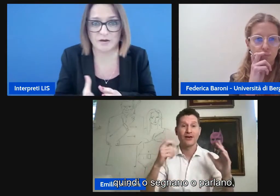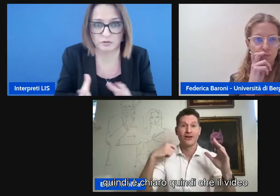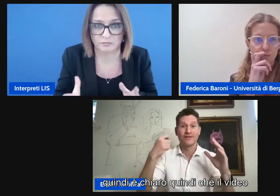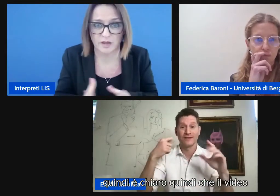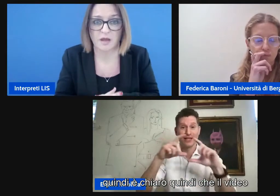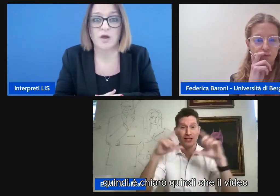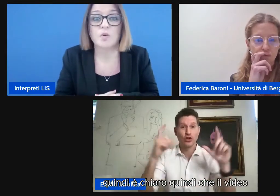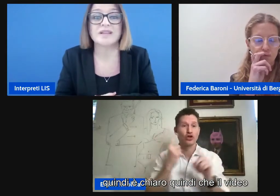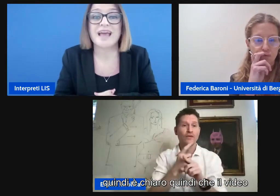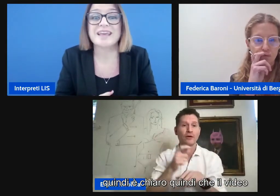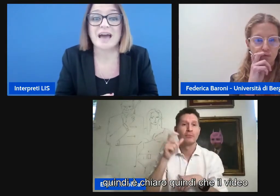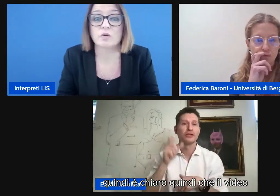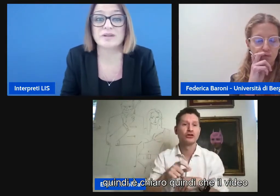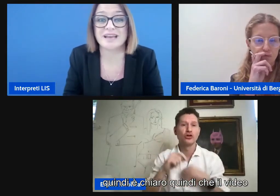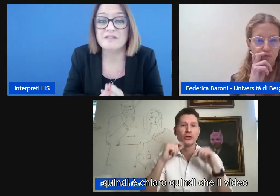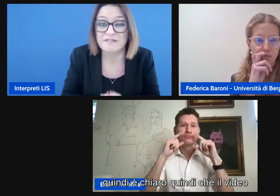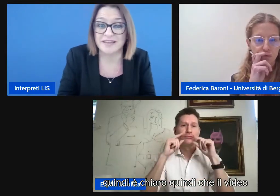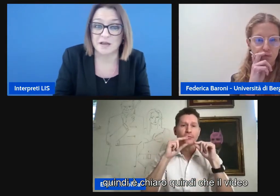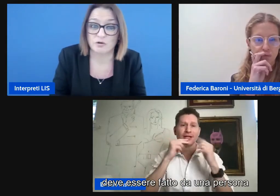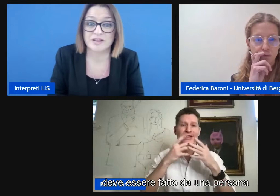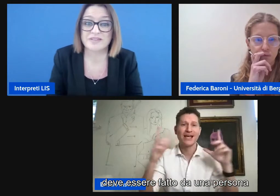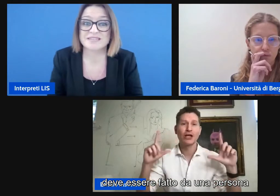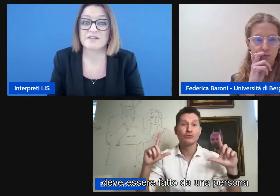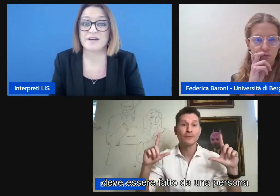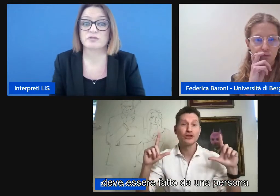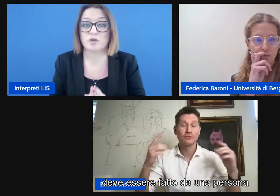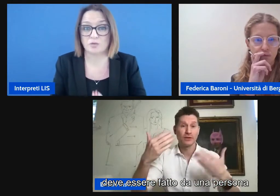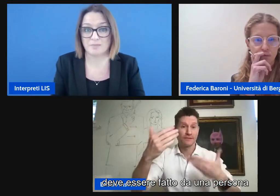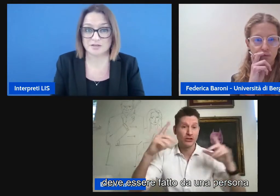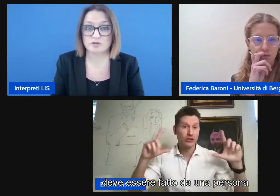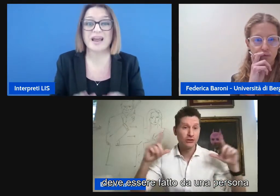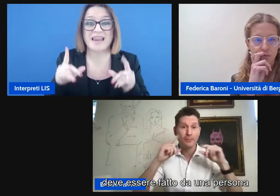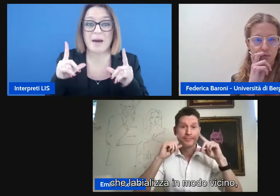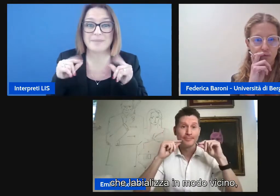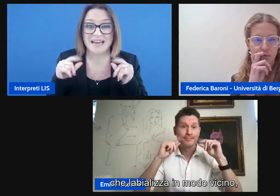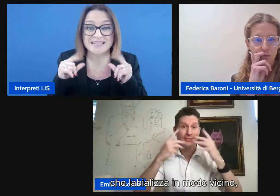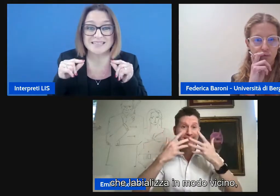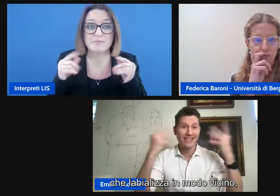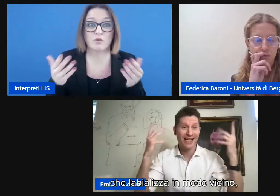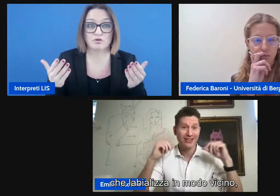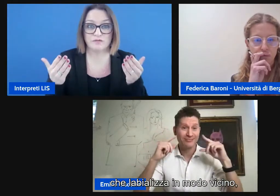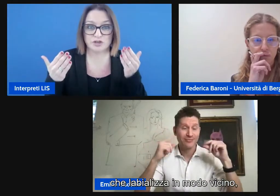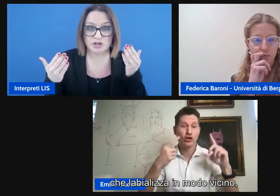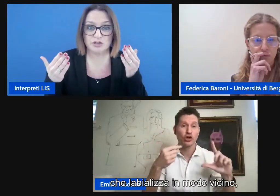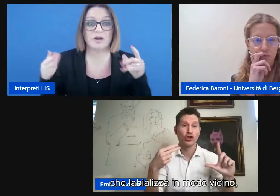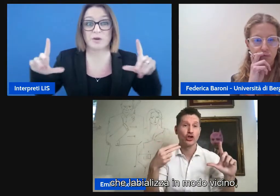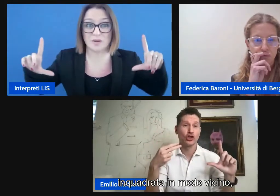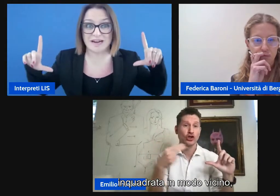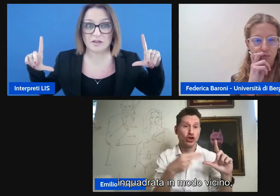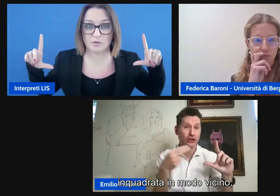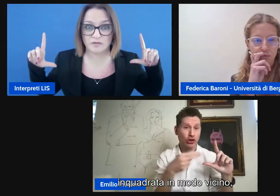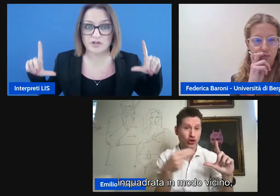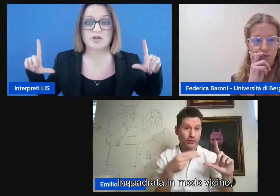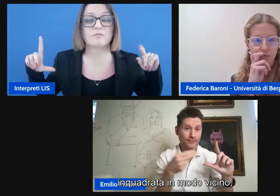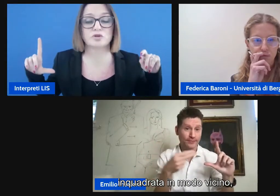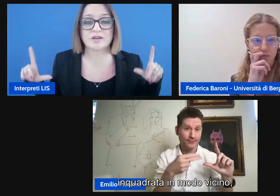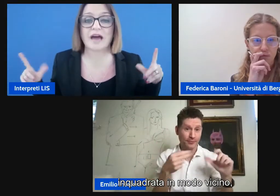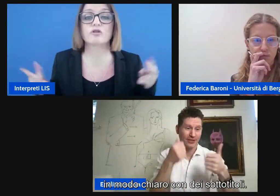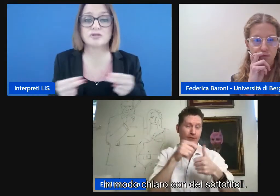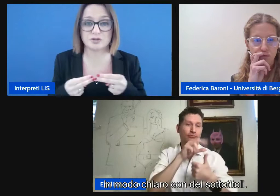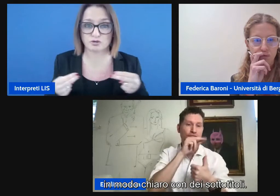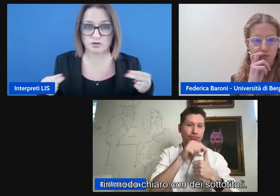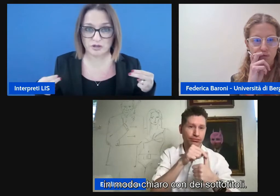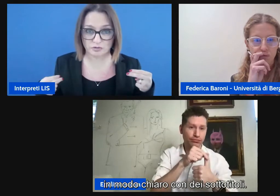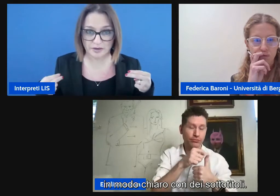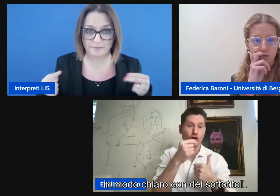segnano o parlano quindi è chiaro che il video deve essere fatto da una persona che la avvializza in modo vicino inquadrata in modo vicino in